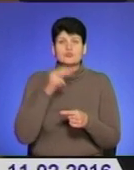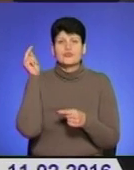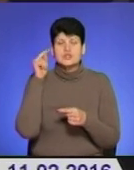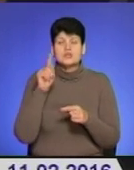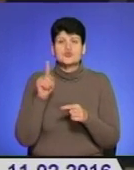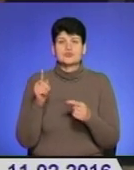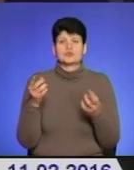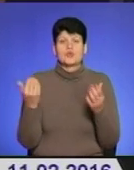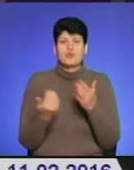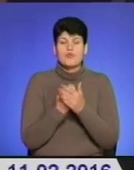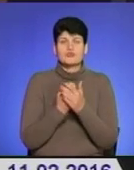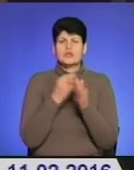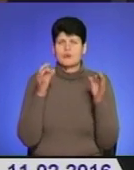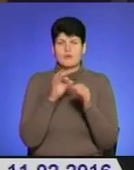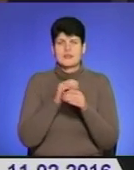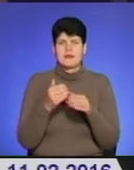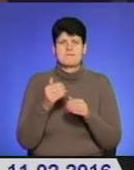нового та корисного ніколи не пізно. Дякую.